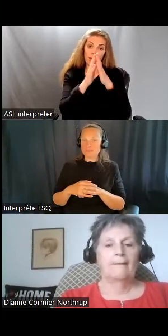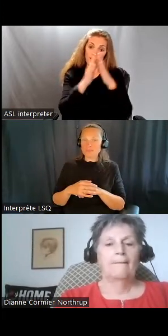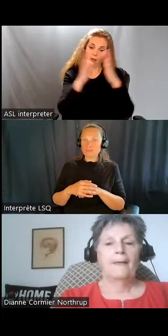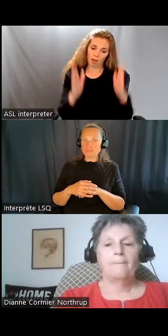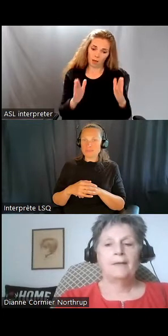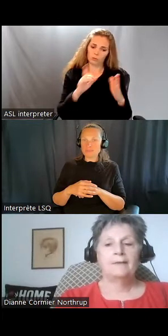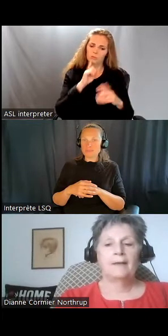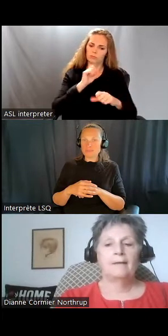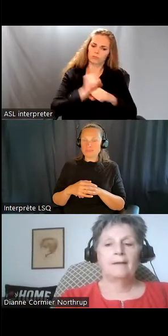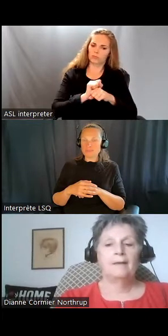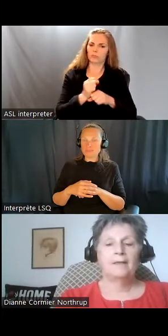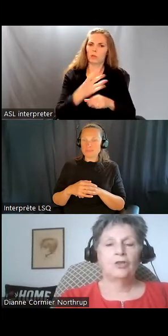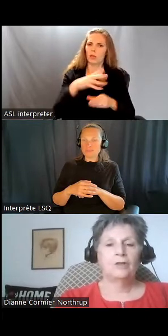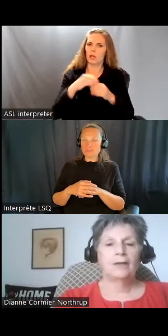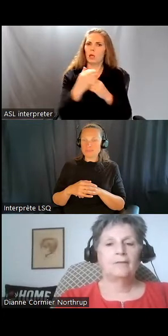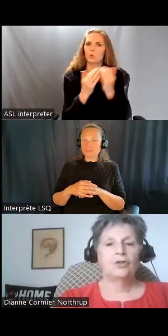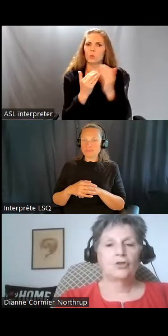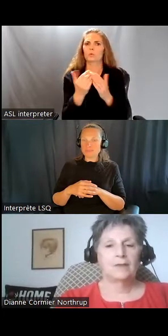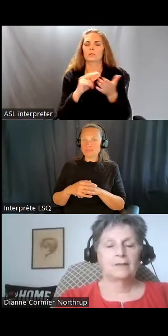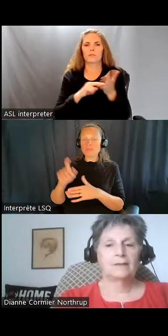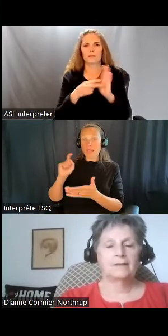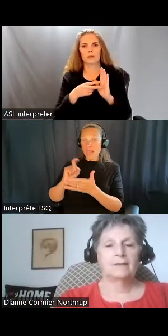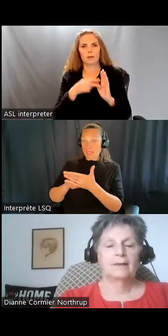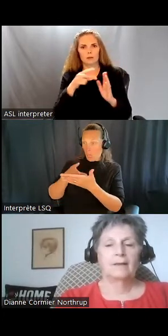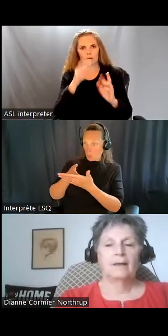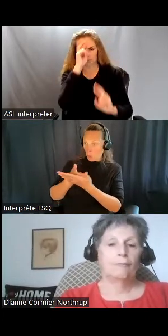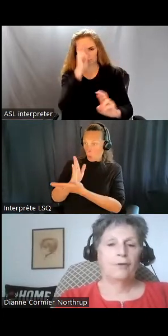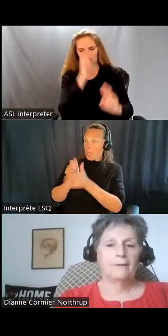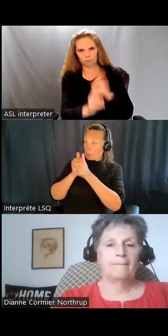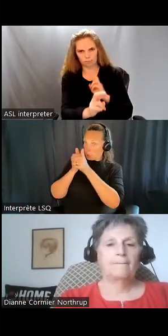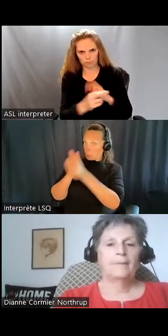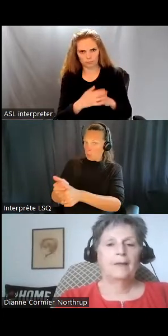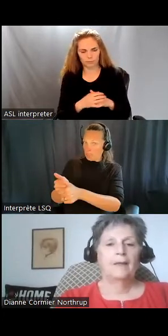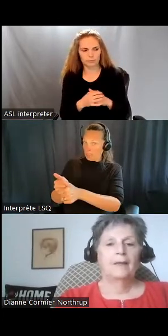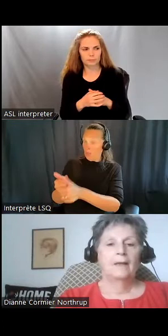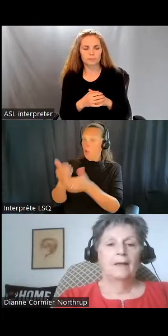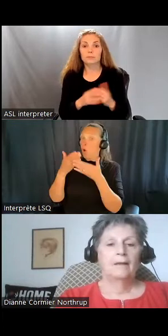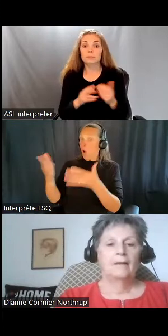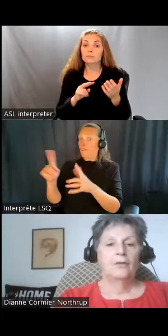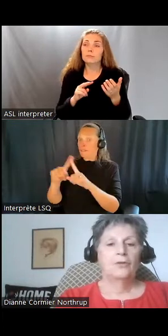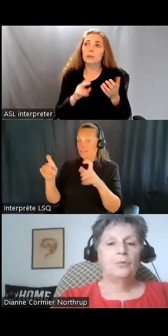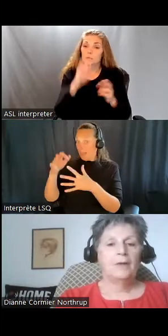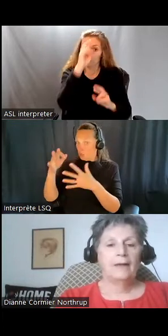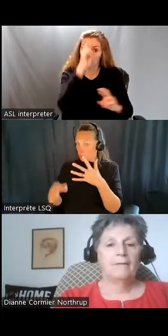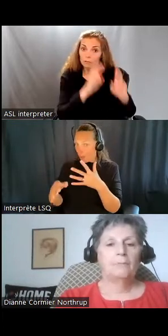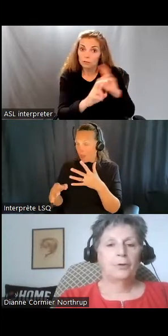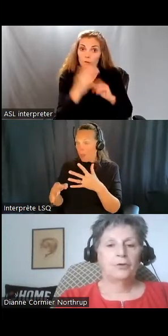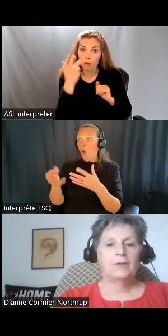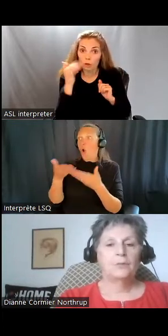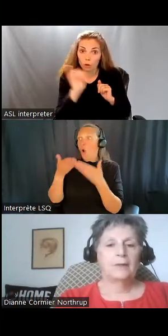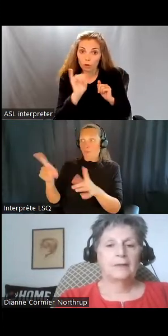quand les droits sont respectés, ça veut dire qu'en plus d'avoir des choix et une certaine liberté,